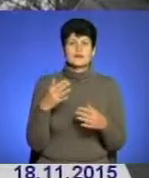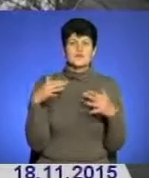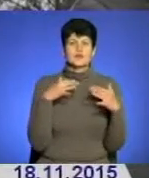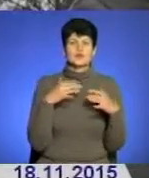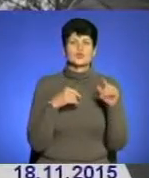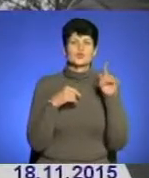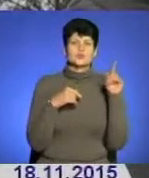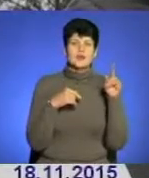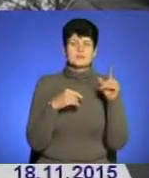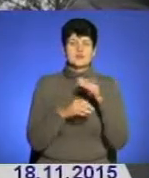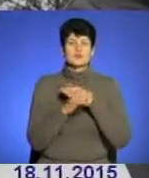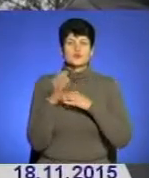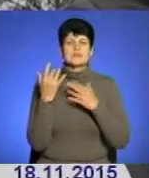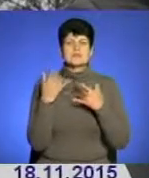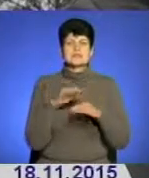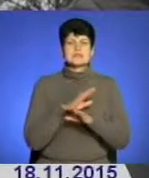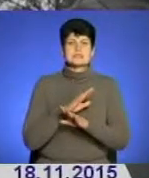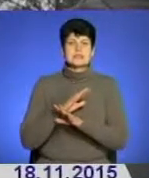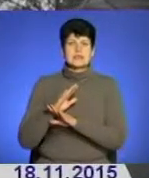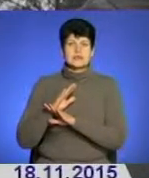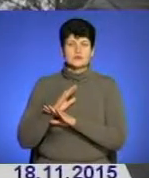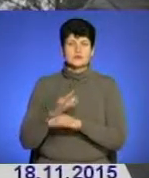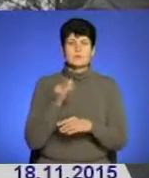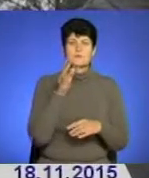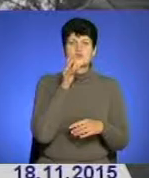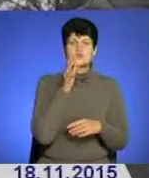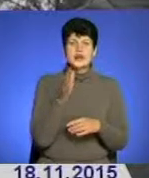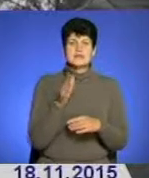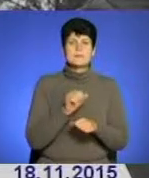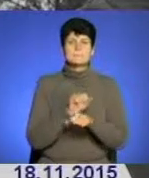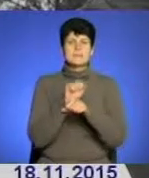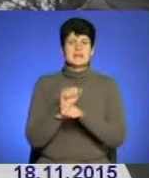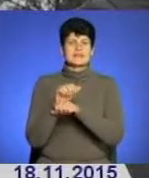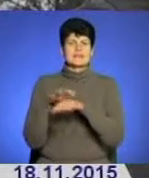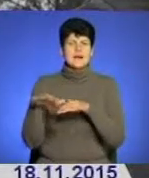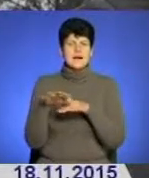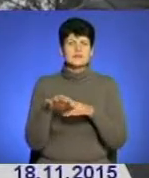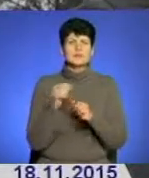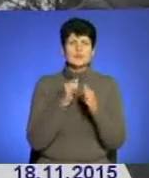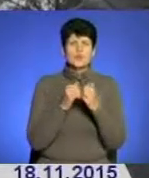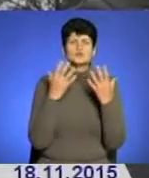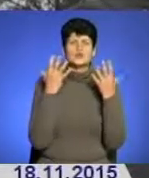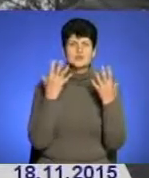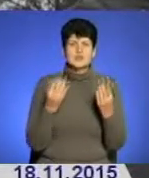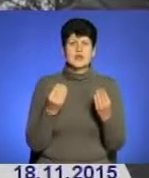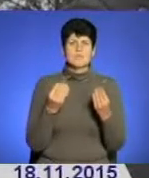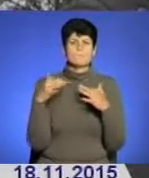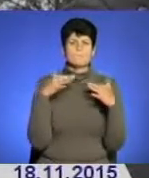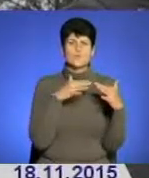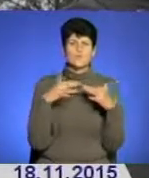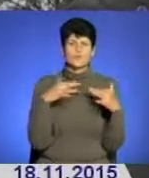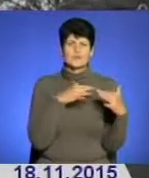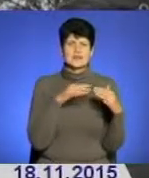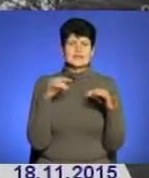там на Сході і стільки, скільки загинуло і під час Майдану, і також кожного дня під час бойових дій, то